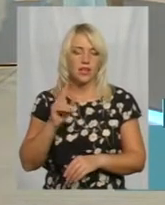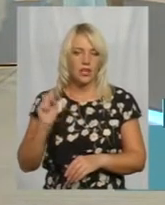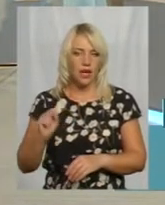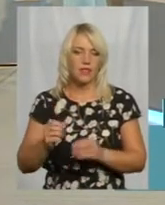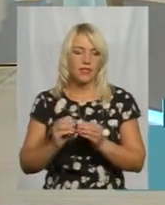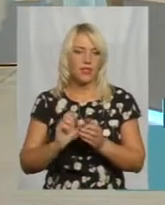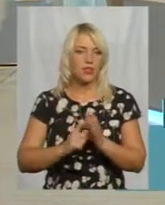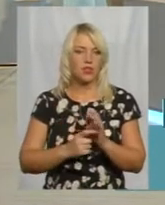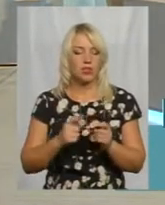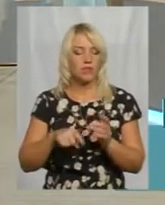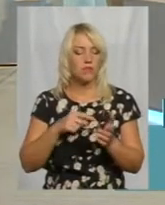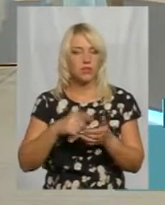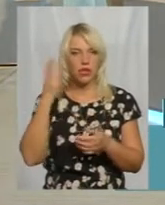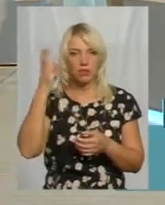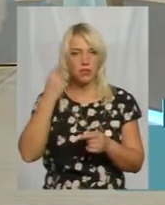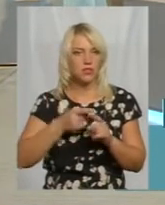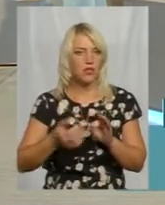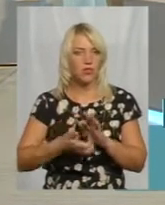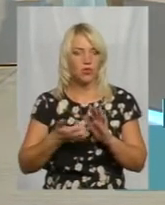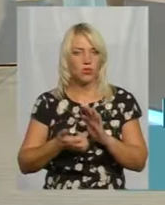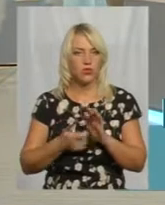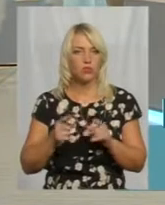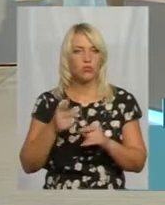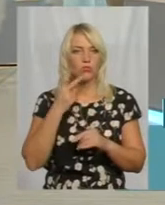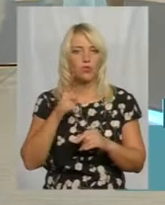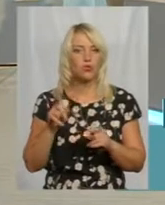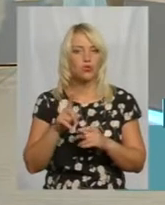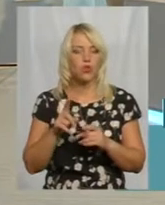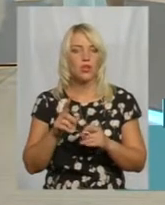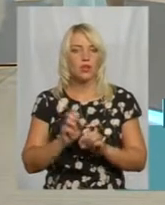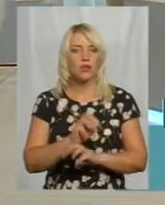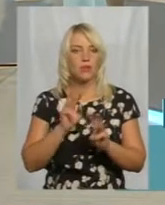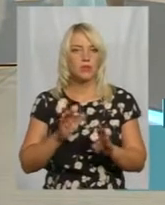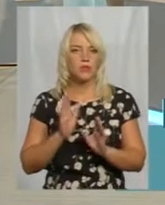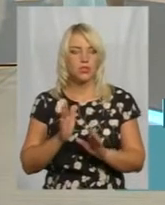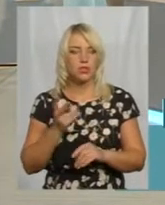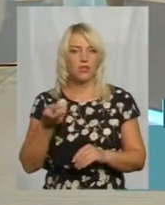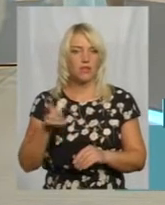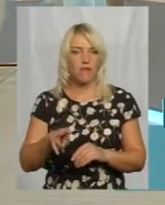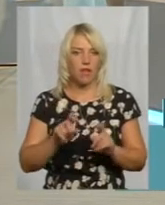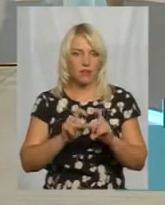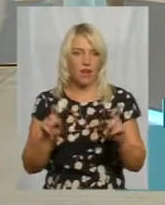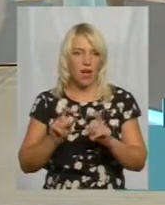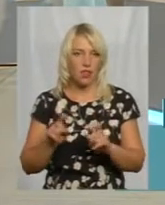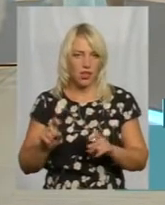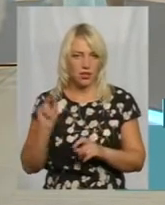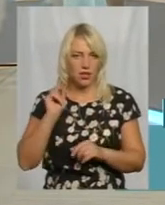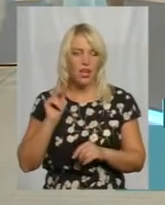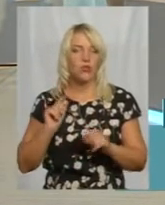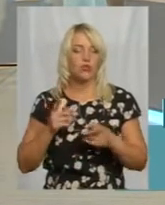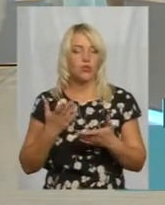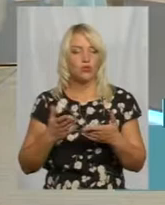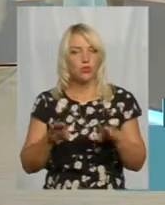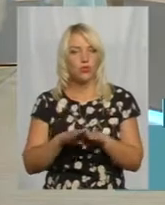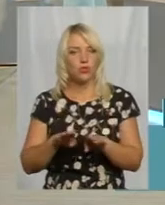Хмельницькому це недостатньо, тому що тільки забезпечили, як бачите, два заклади. Тому якраз і порівняти з іншими громади,